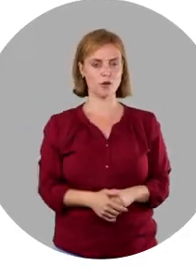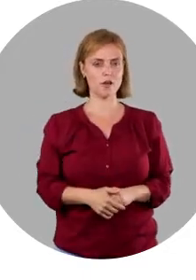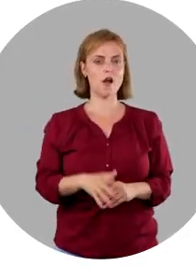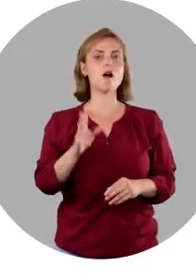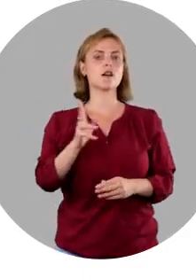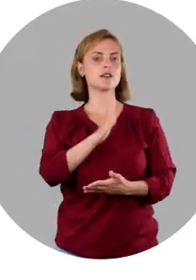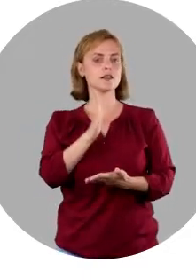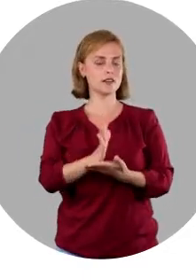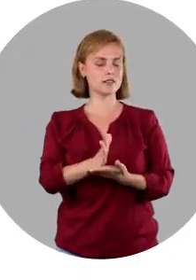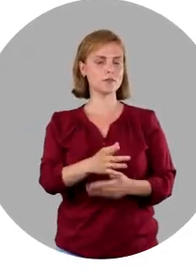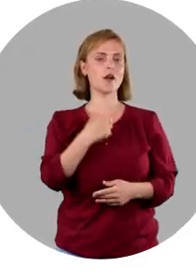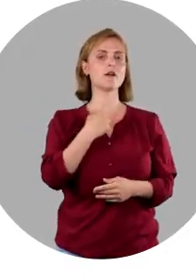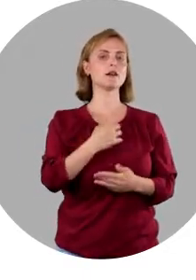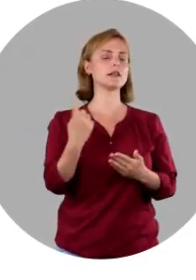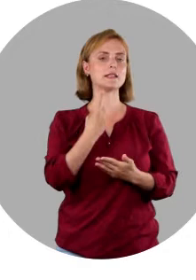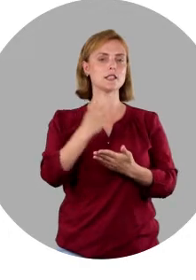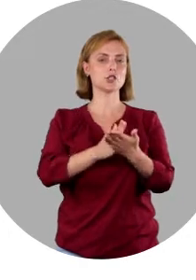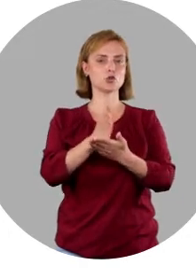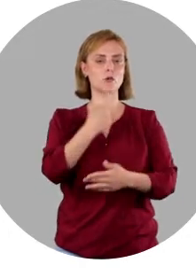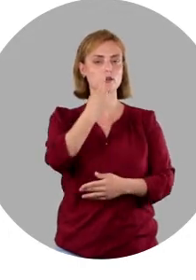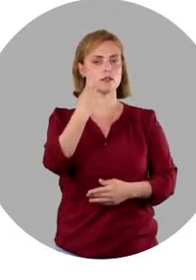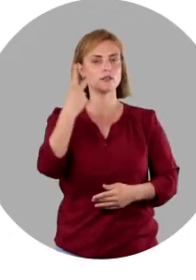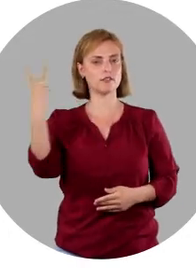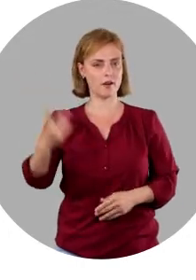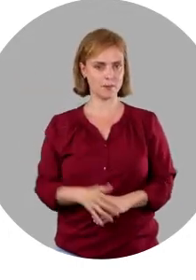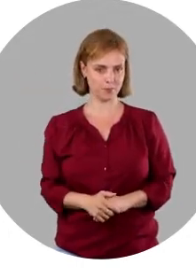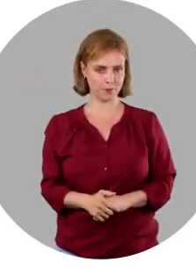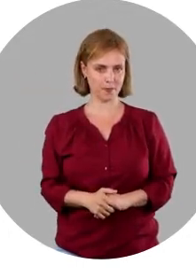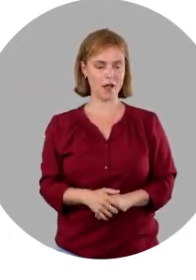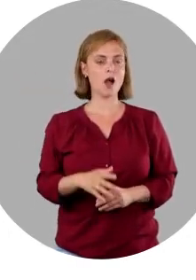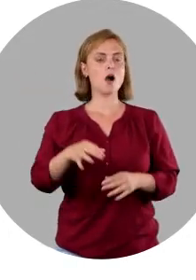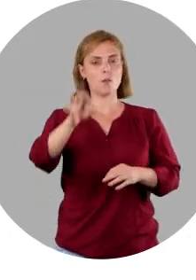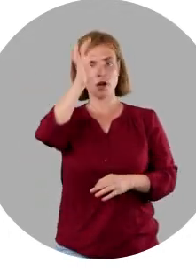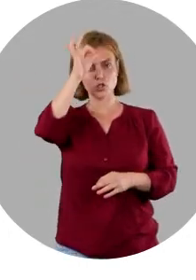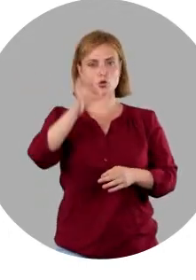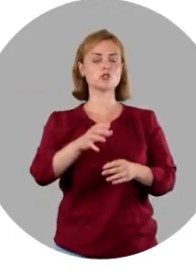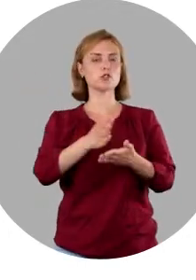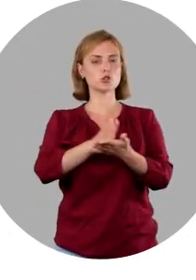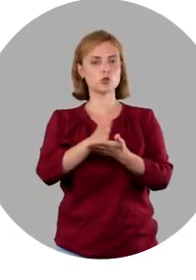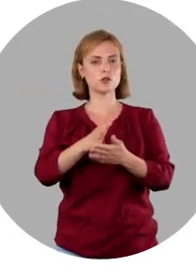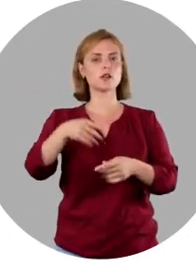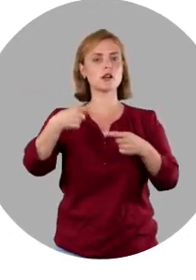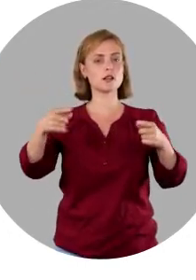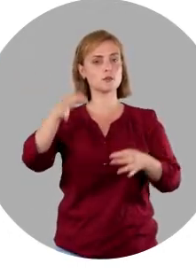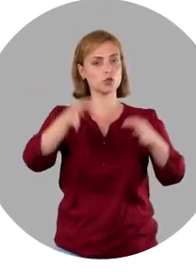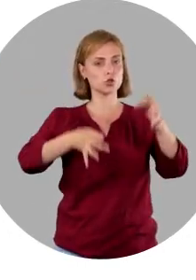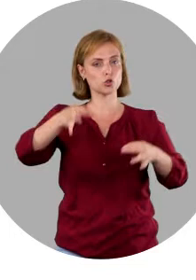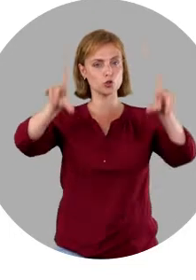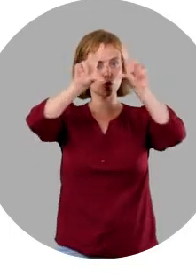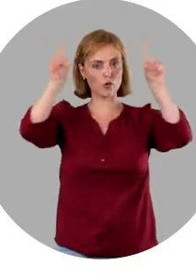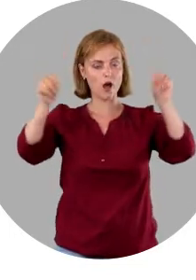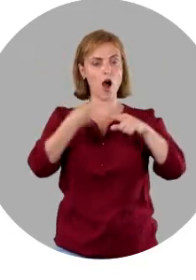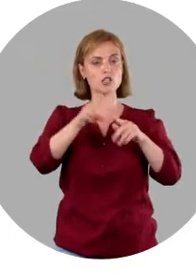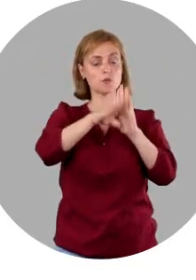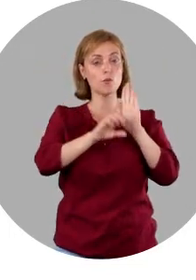числе – Единой службой скорой помощи 112, почтовой службой, судебными инстанциями. Реестр адресов будет также